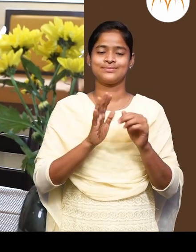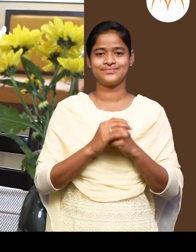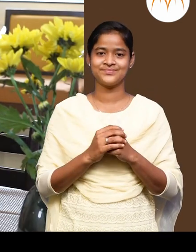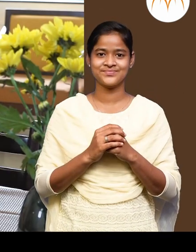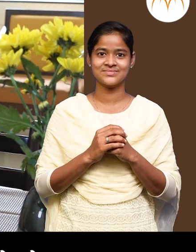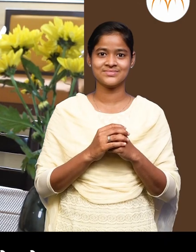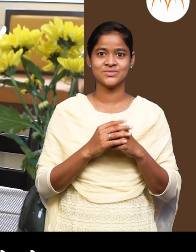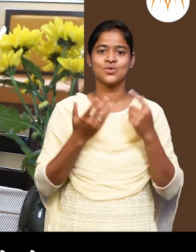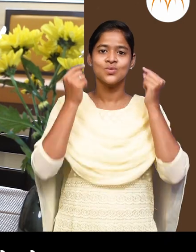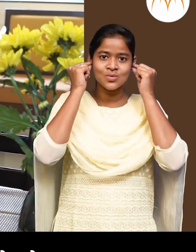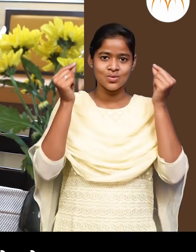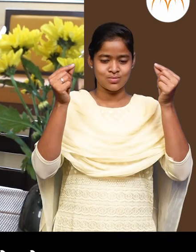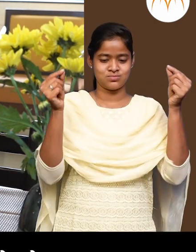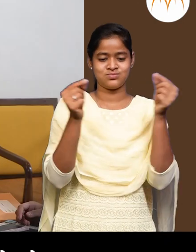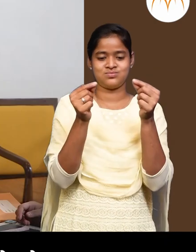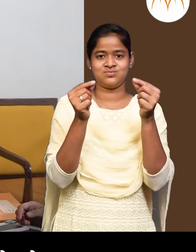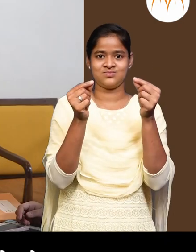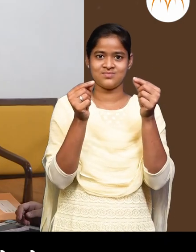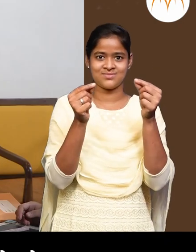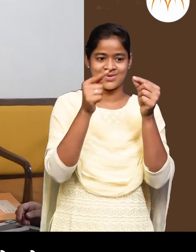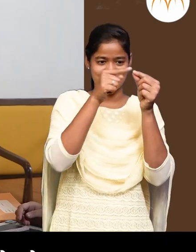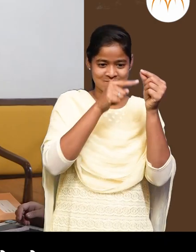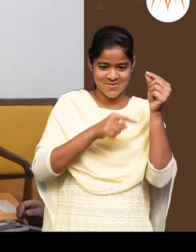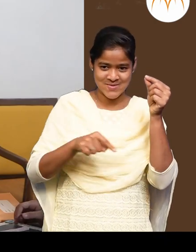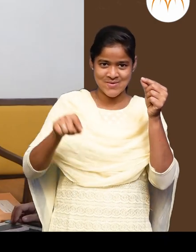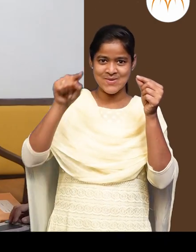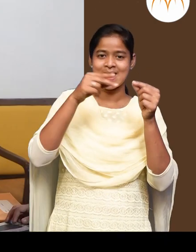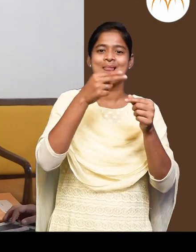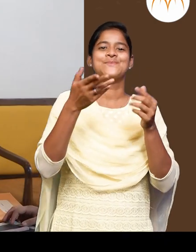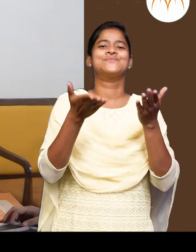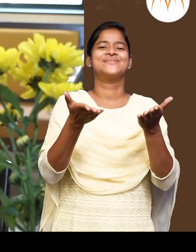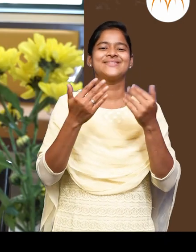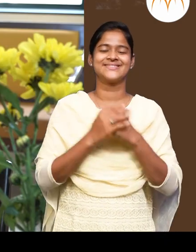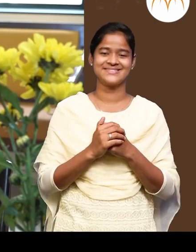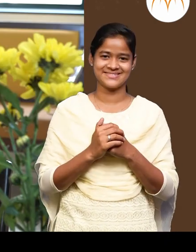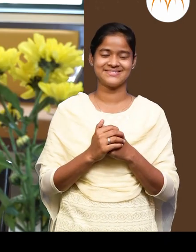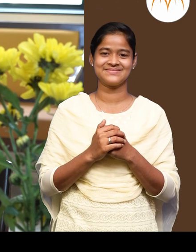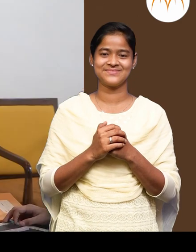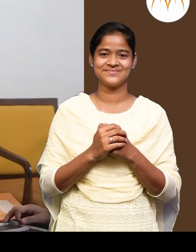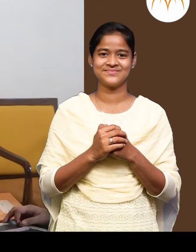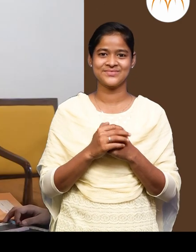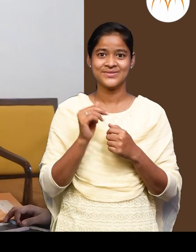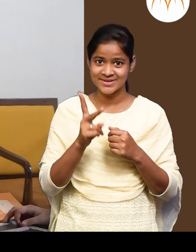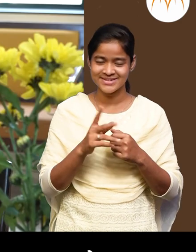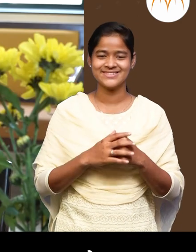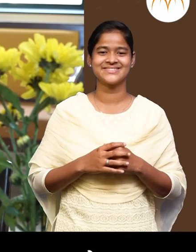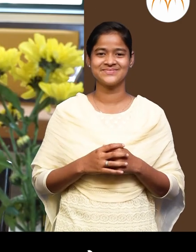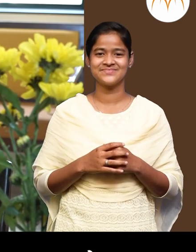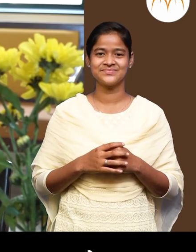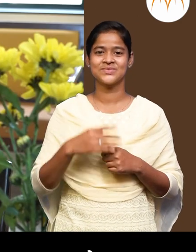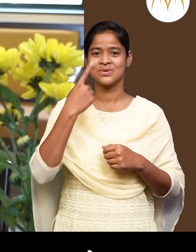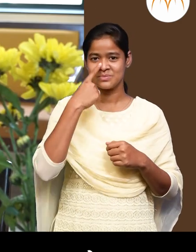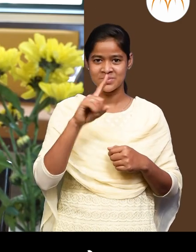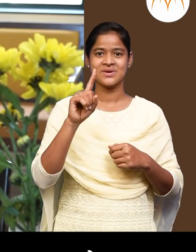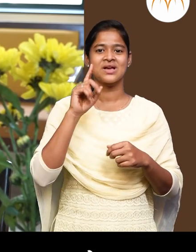सरररेशा आणी हे अपनासे डिले सोडले तर जाली वक्ररेशा आणी